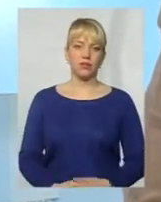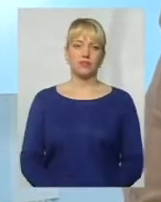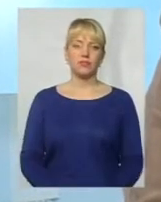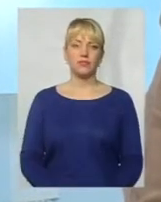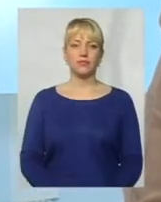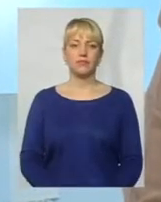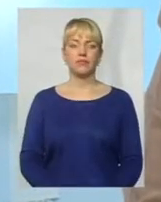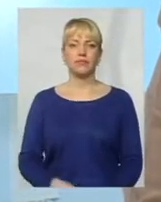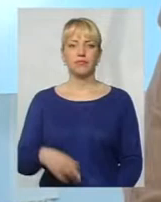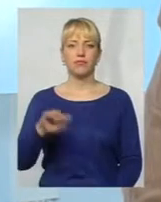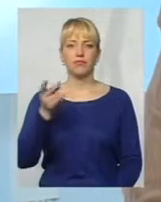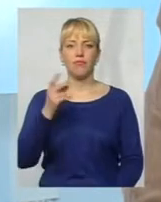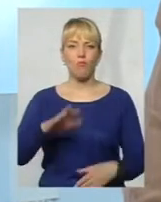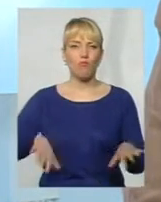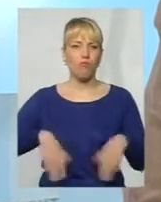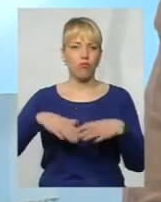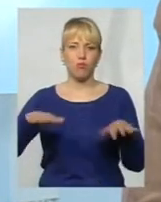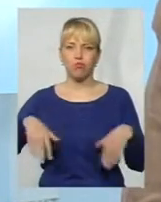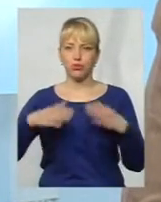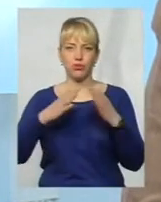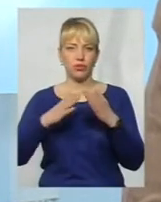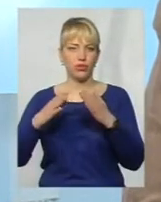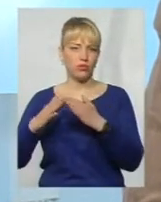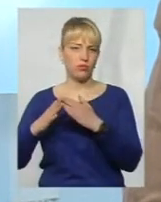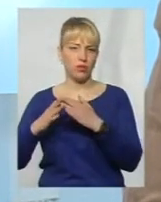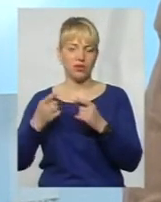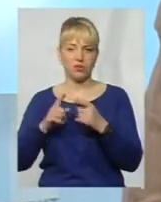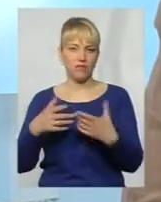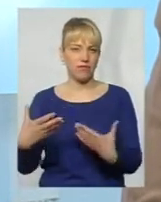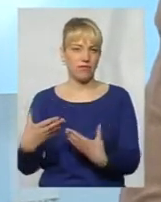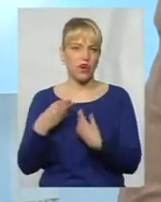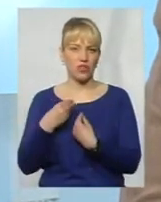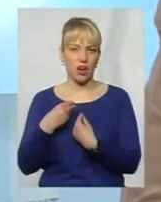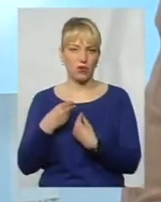пусті доми, все саме вражаюче.